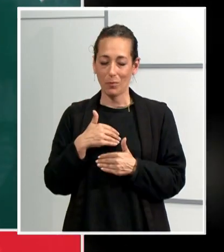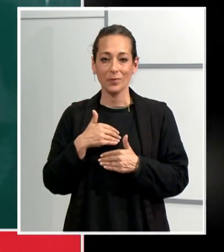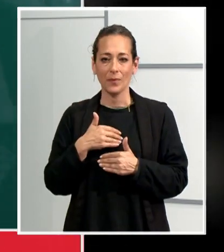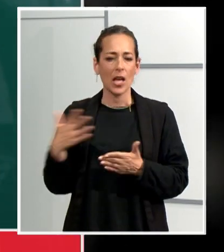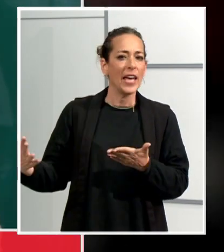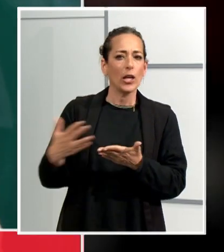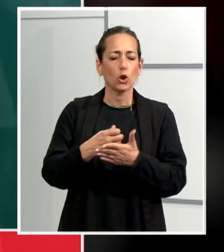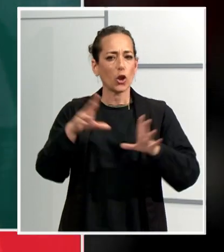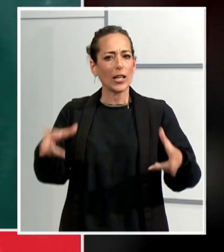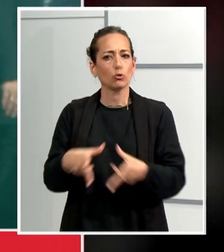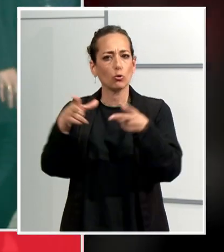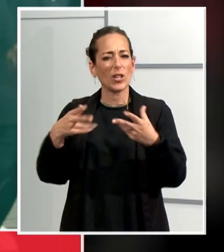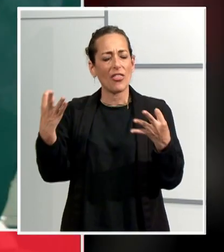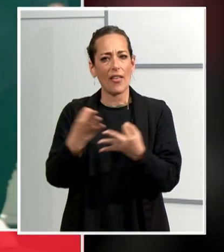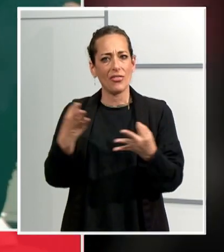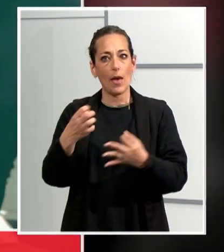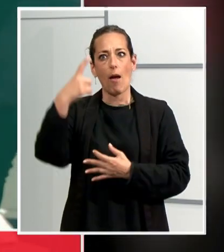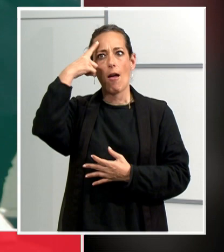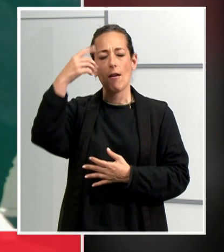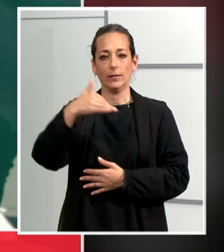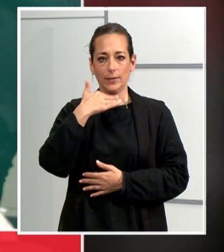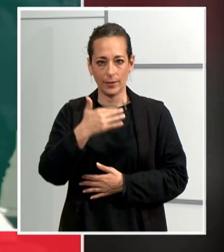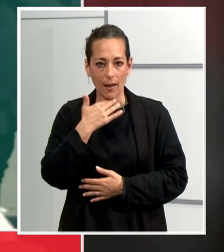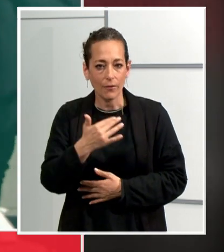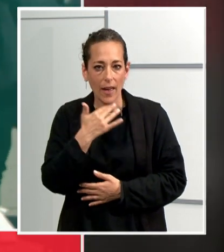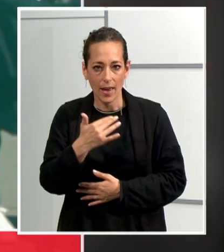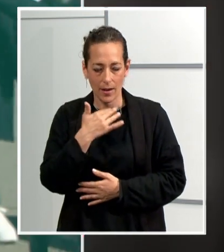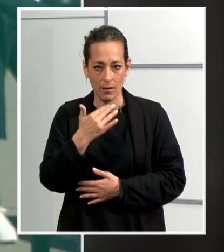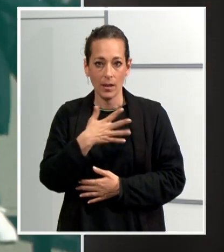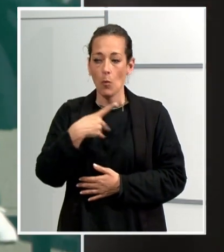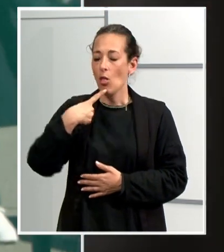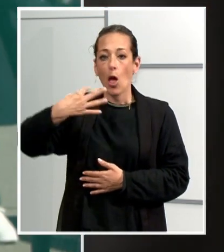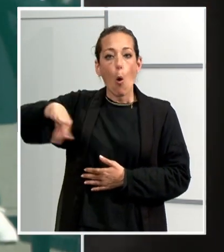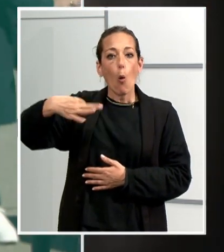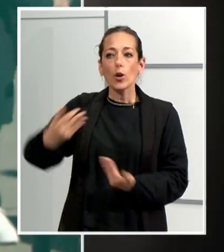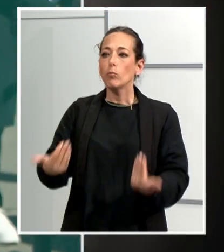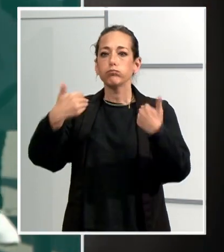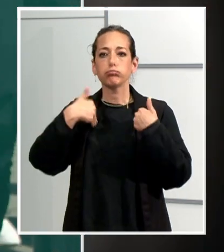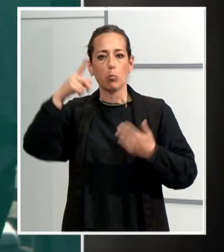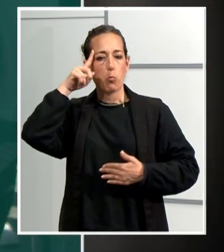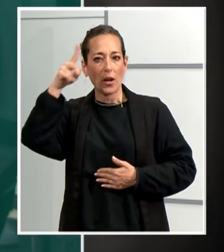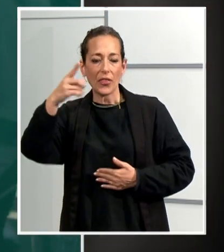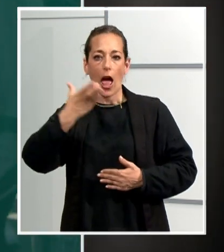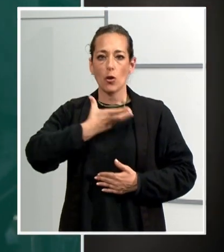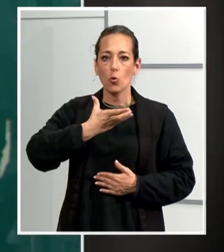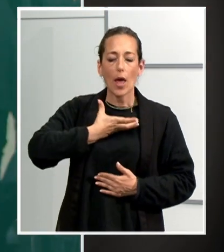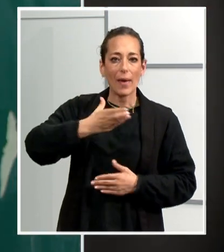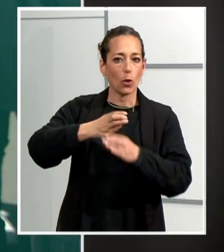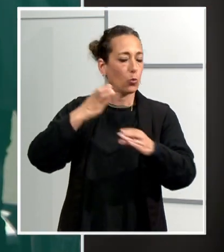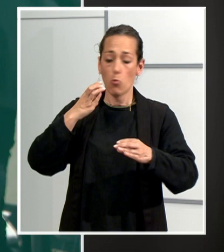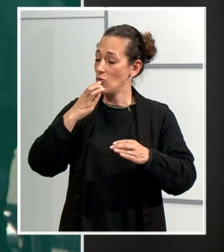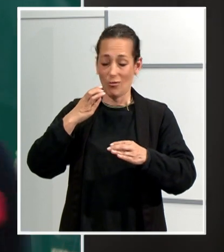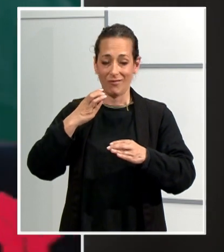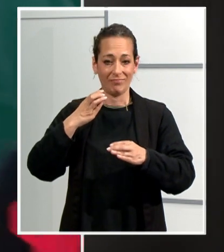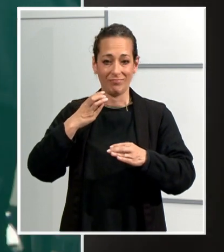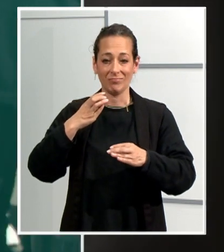tothom, tota la societat. És cosa de tothom, no solament de la policia, de l'autobús, de l'Ajuntament, és una cosa de tothom.